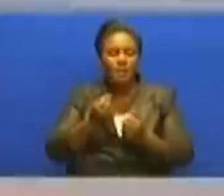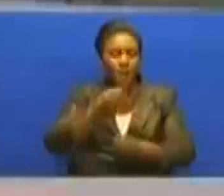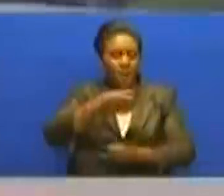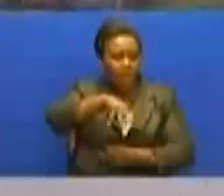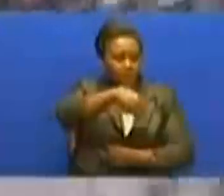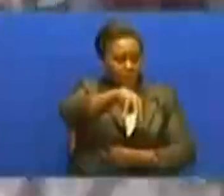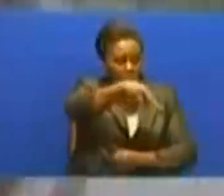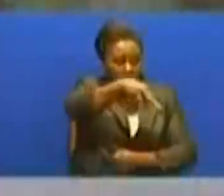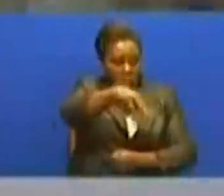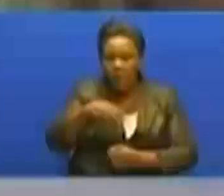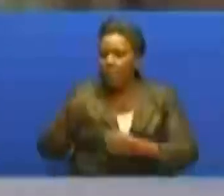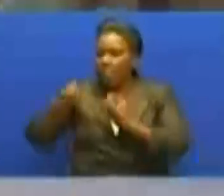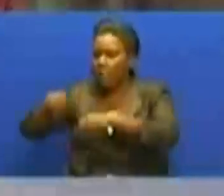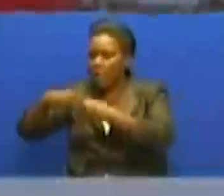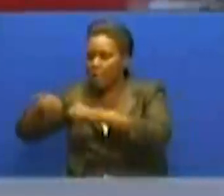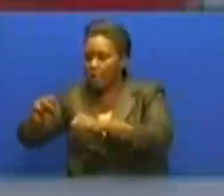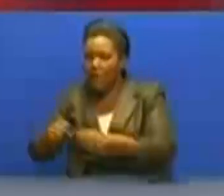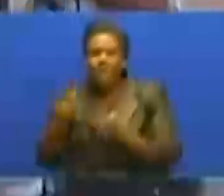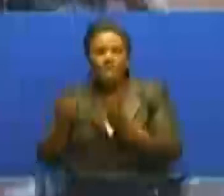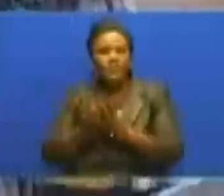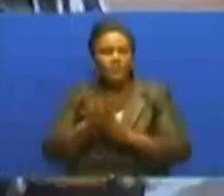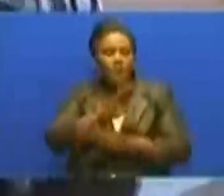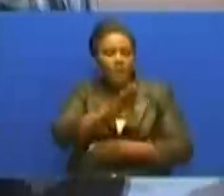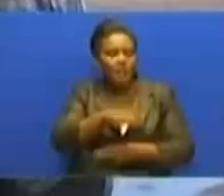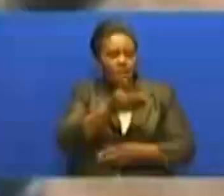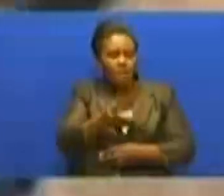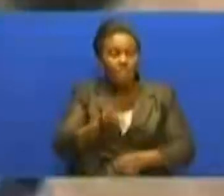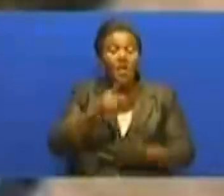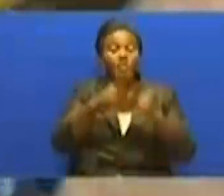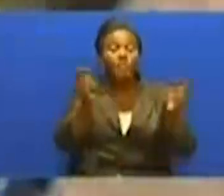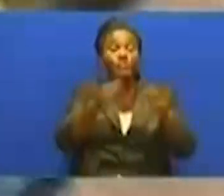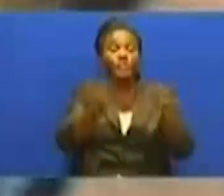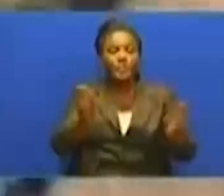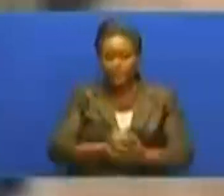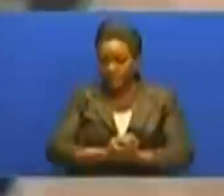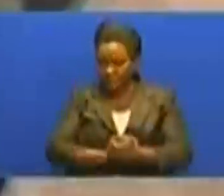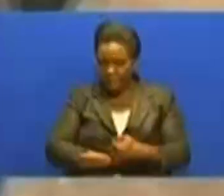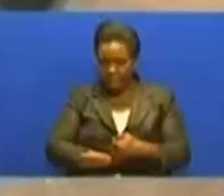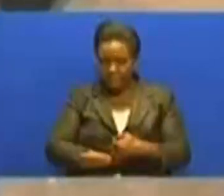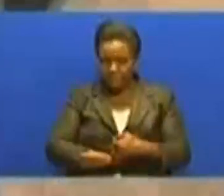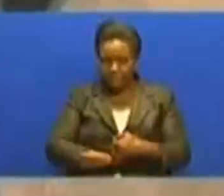boda na kukanga chipsi Ambapo wamesema umeamua kujiajiri kama njia ya kujikomua kimesha